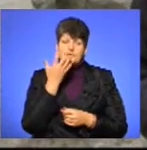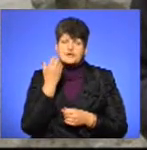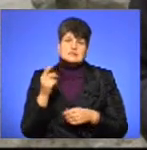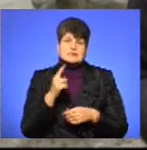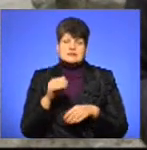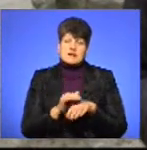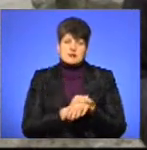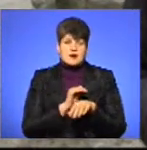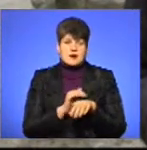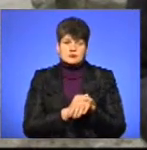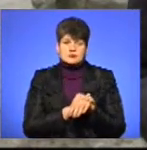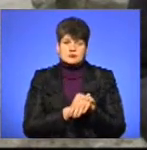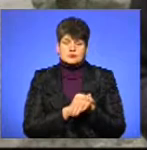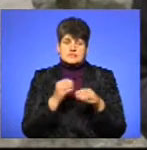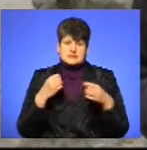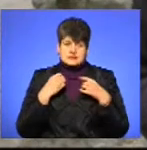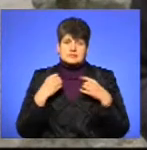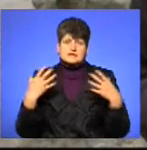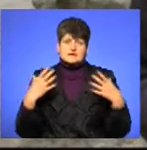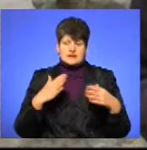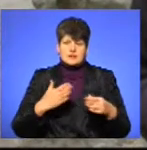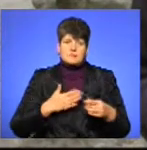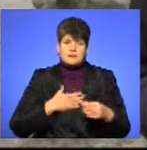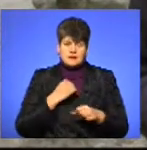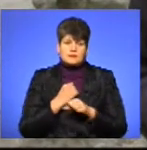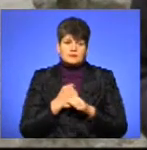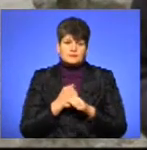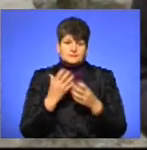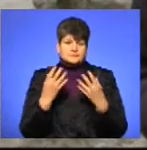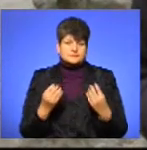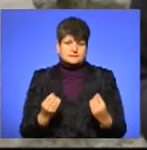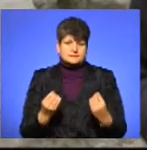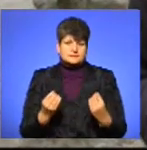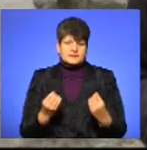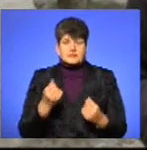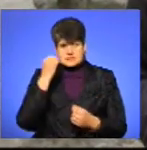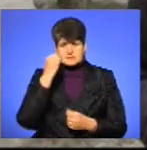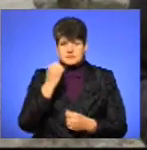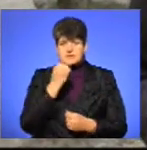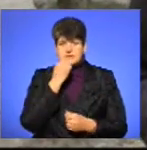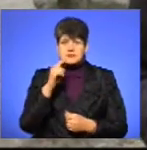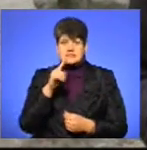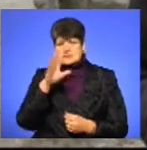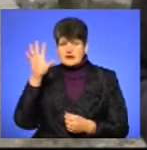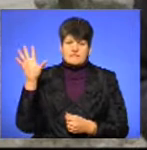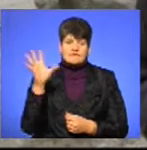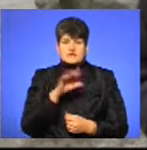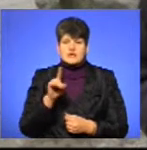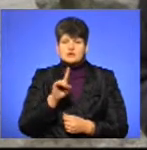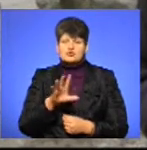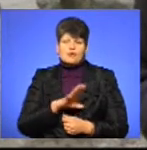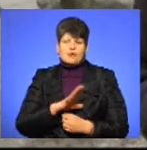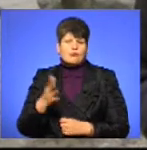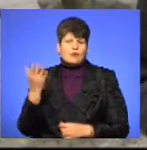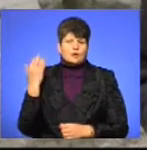ласку, за святом мій будень, спасибі за все, що було,